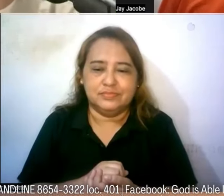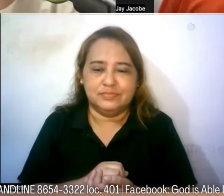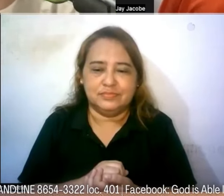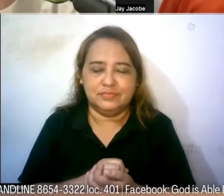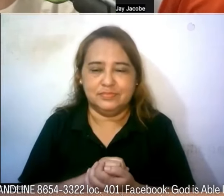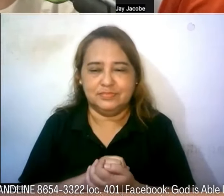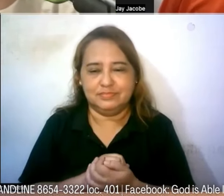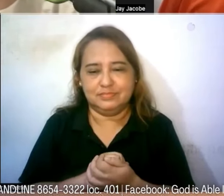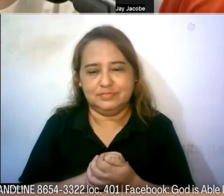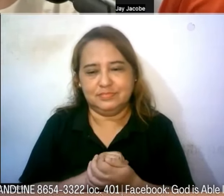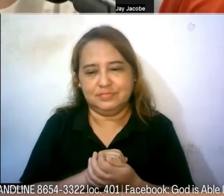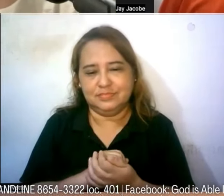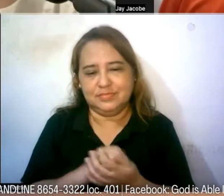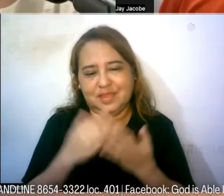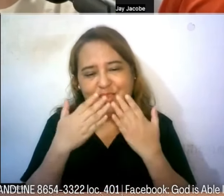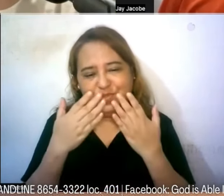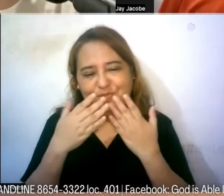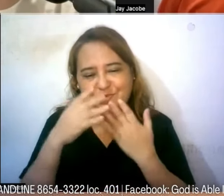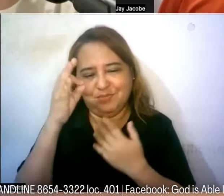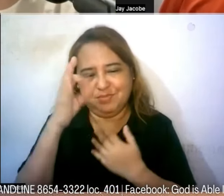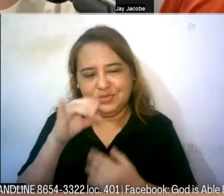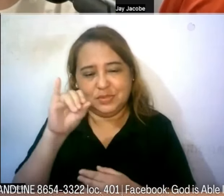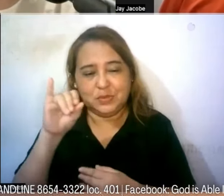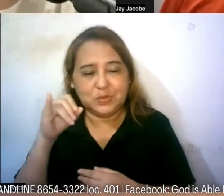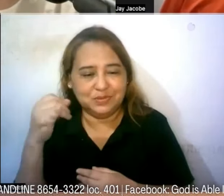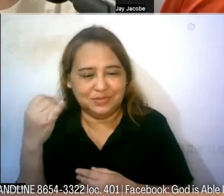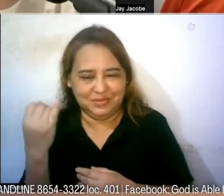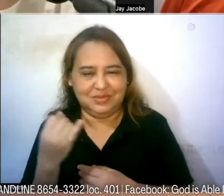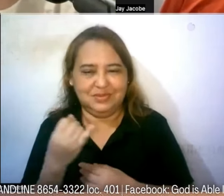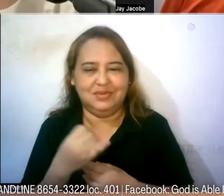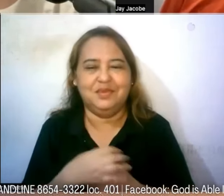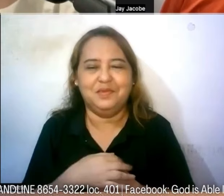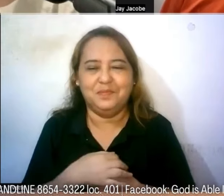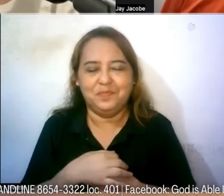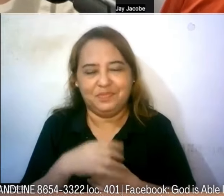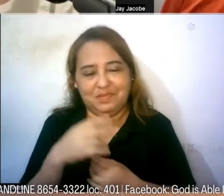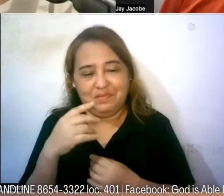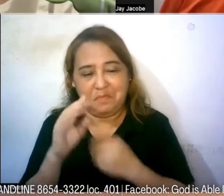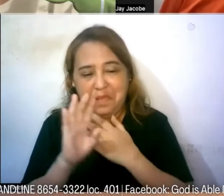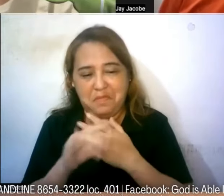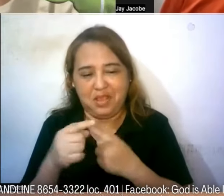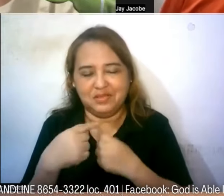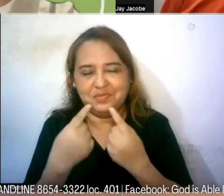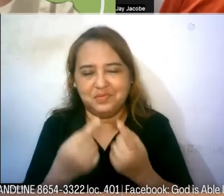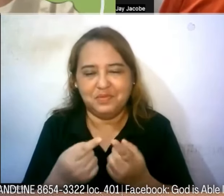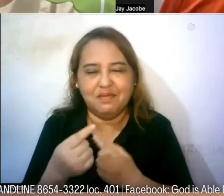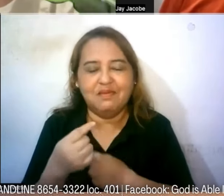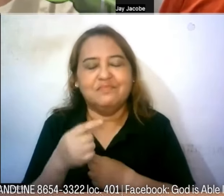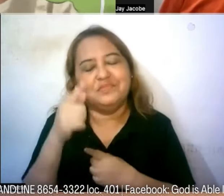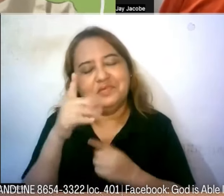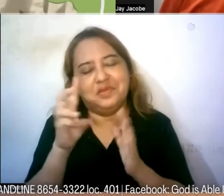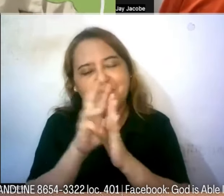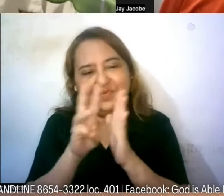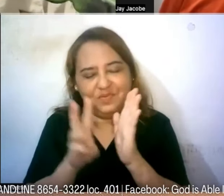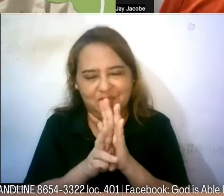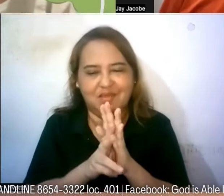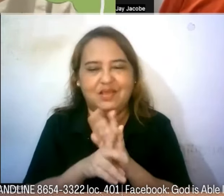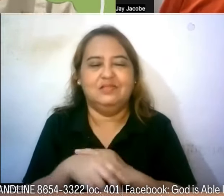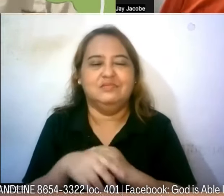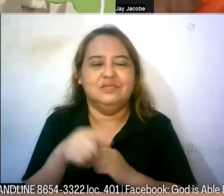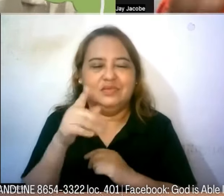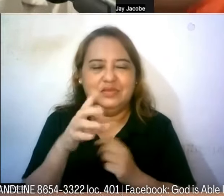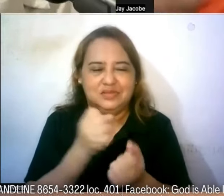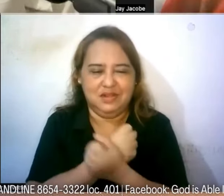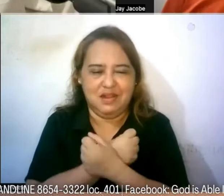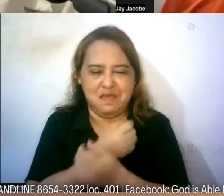amin, amin, amin maraming salamat Pastor Jay looking forward makabalik po at makita po kayo dyan God's healing God's wellness be upon you God's love be